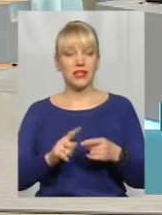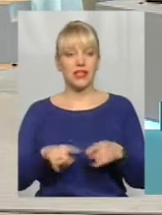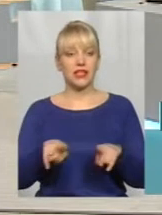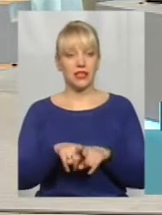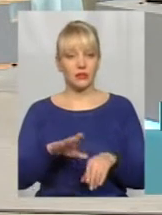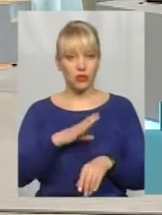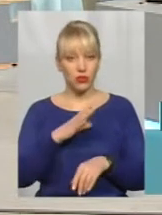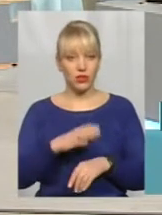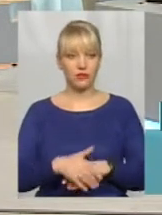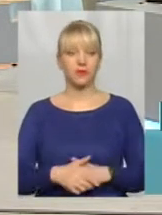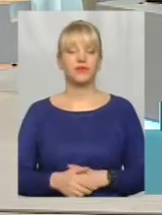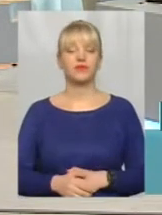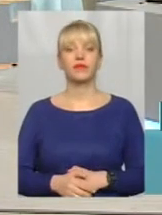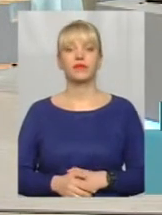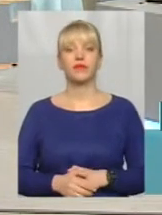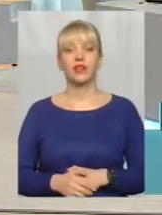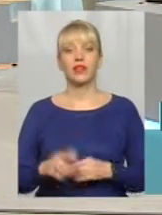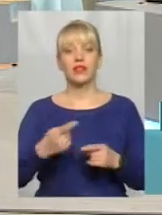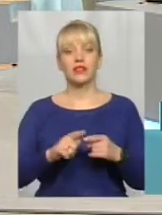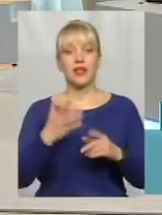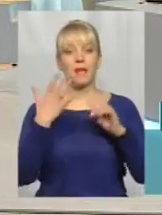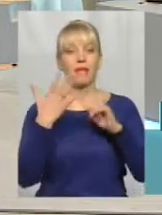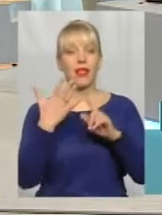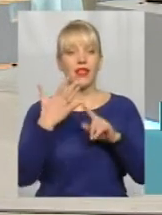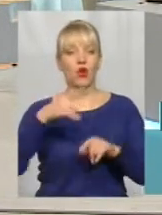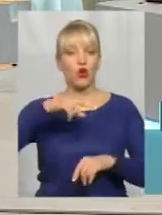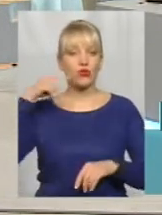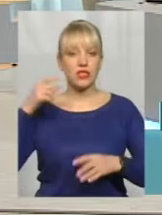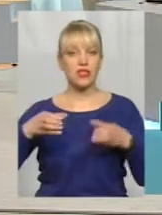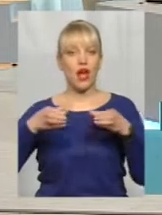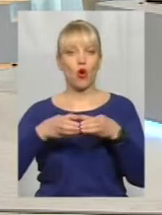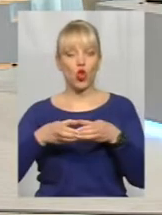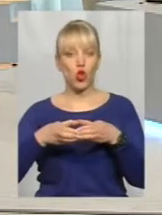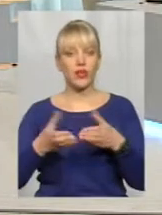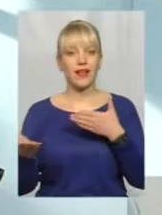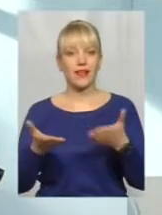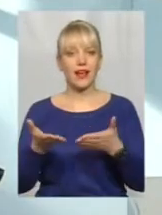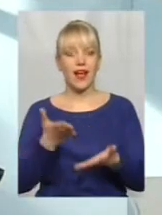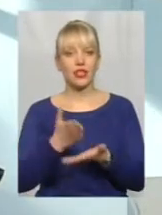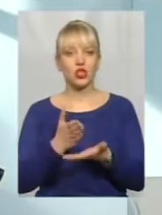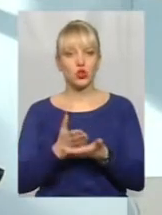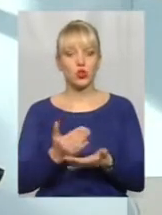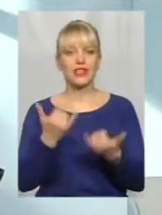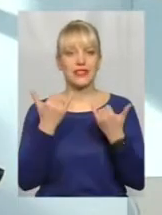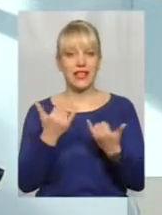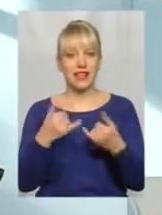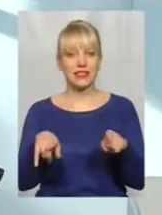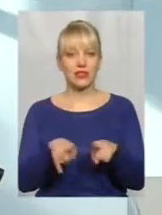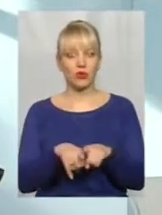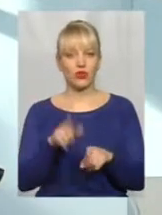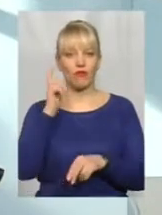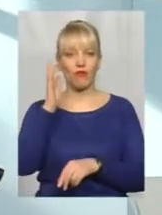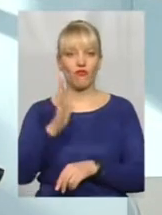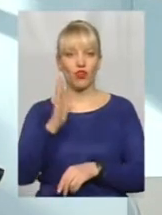такі. Це п'ята російська колона, яка існувала і зараз існує в Україні.